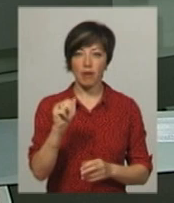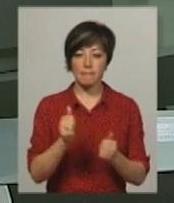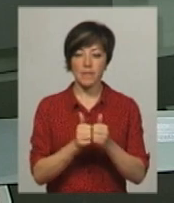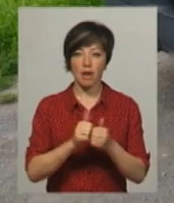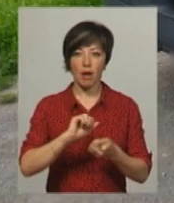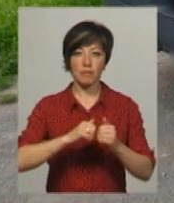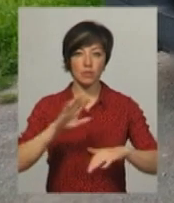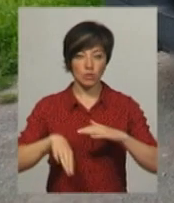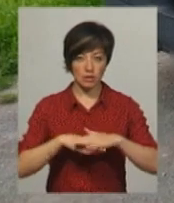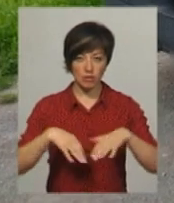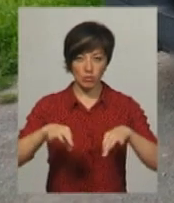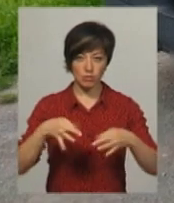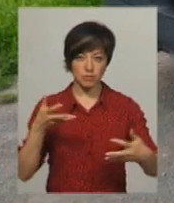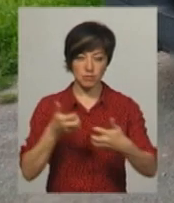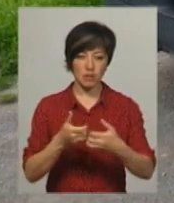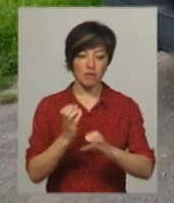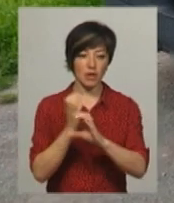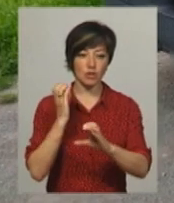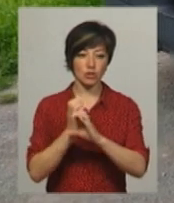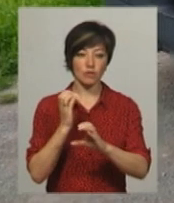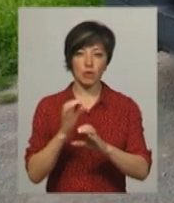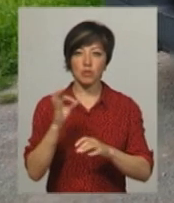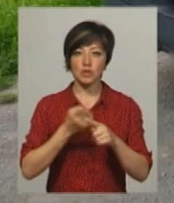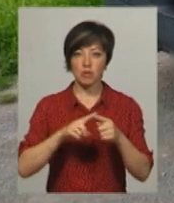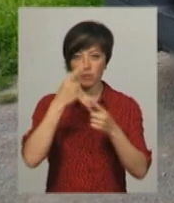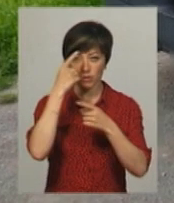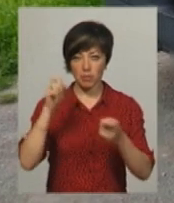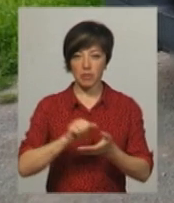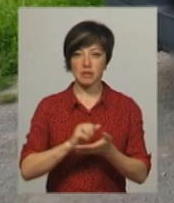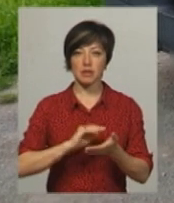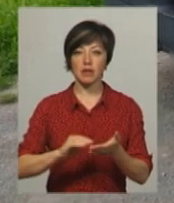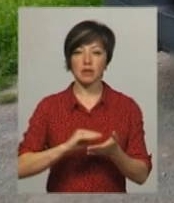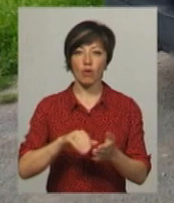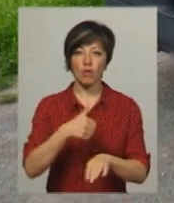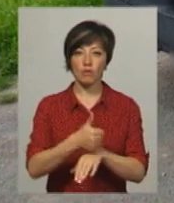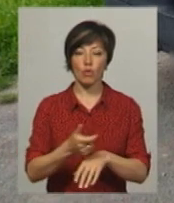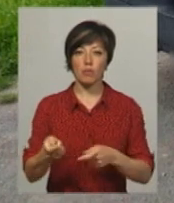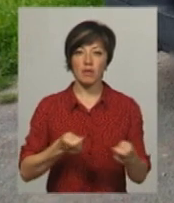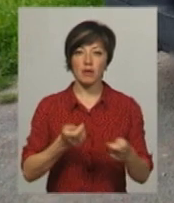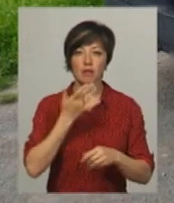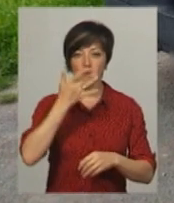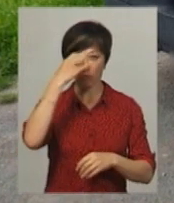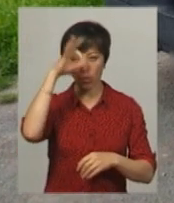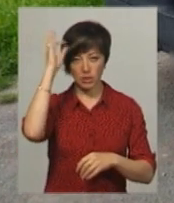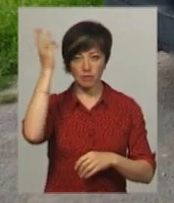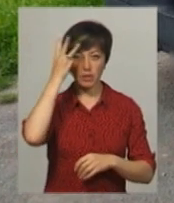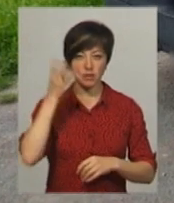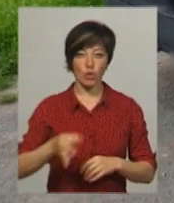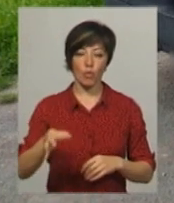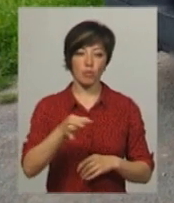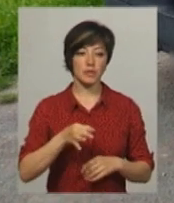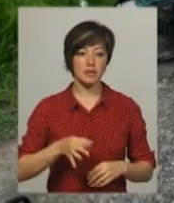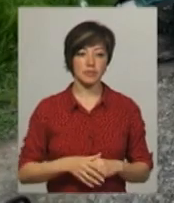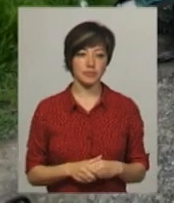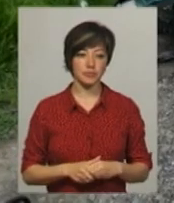-Подільського. Легковик зіштовхнувся з вантажівкою. Про це повідомила прес-секретарка головного управління Нацполіції у Хмельницькій області